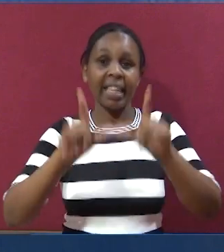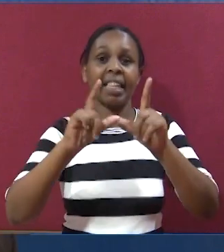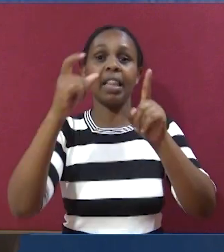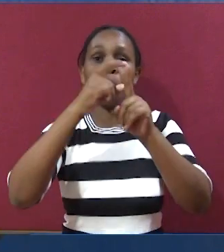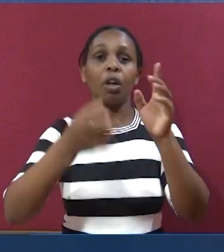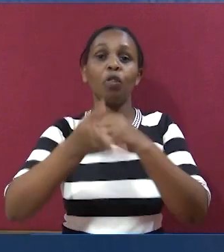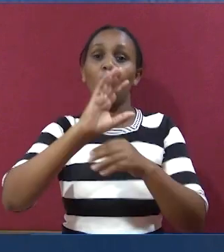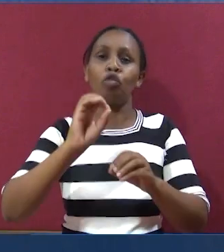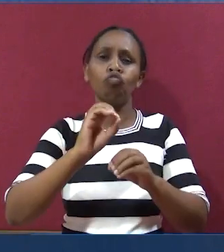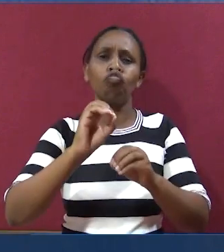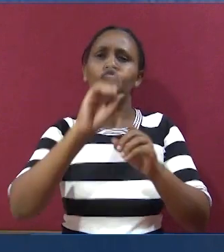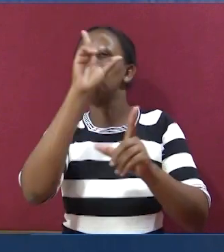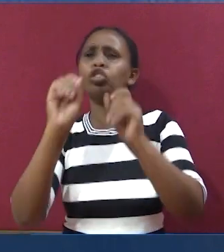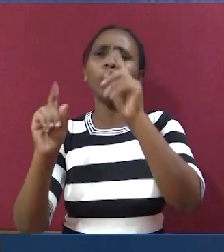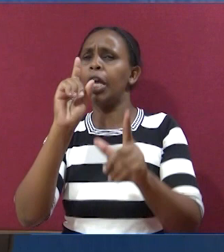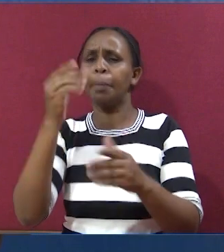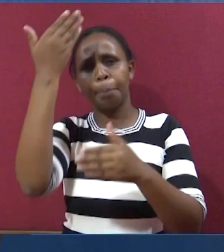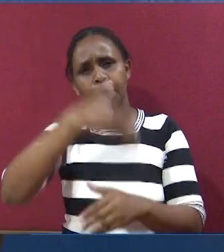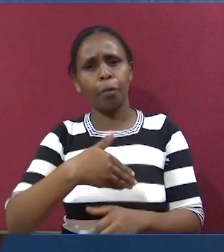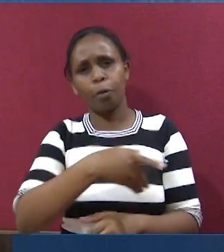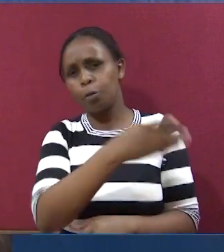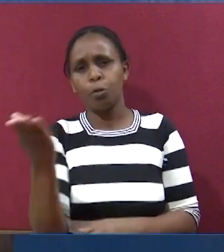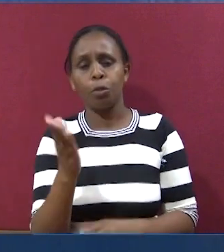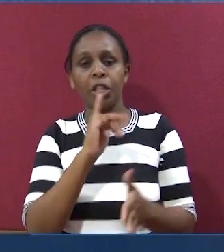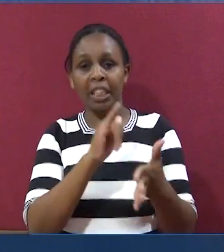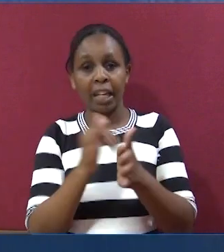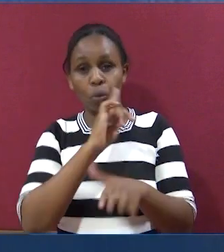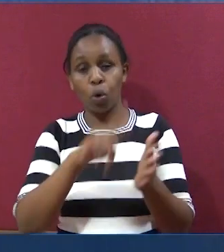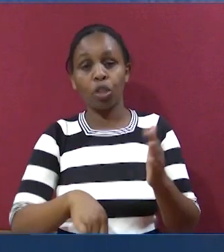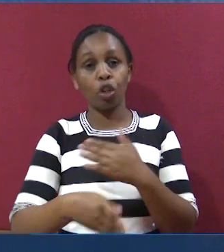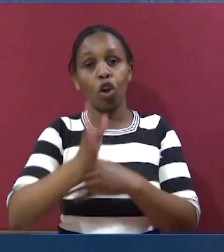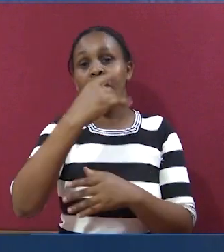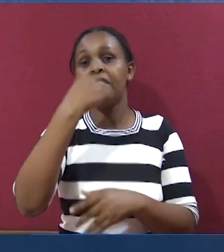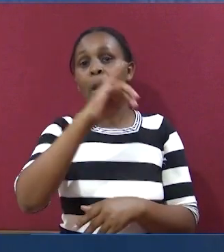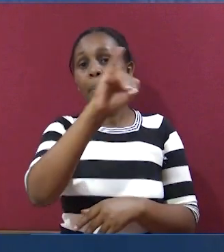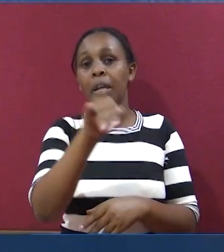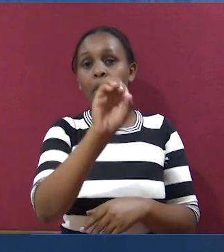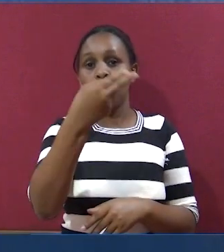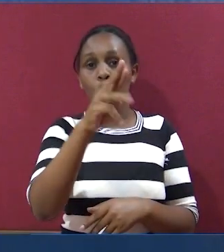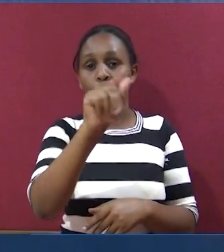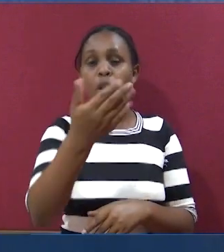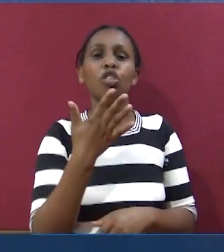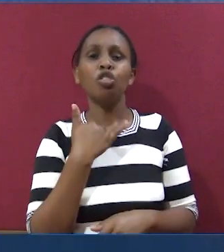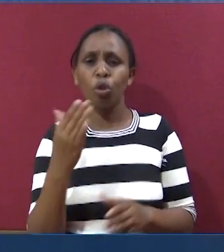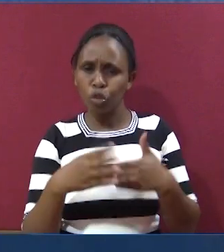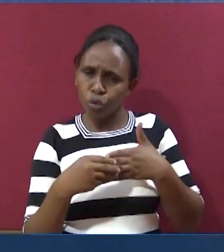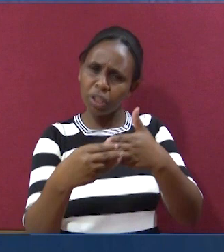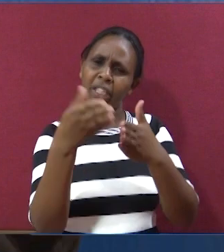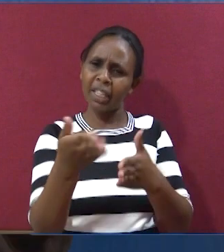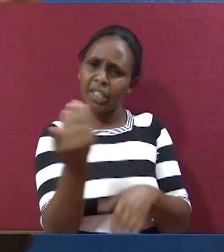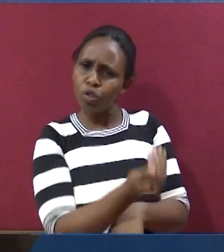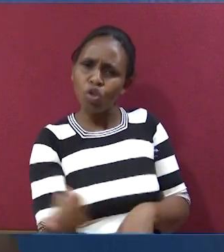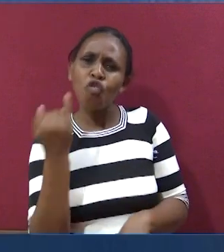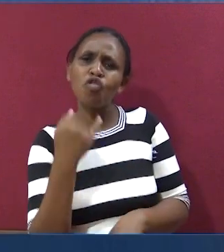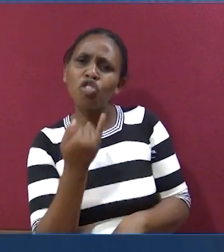journey, let the word of God shine before you. Even if mungu anambia Joshua, kama unataka kuongoza